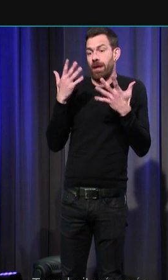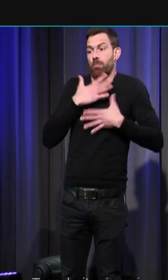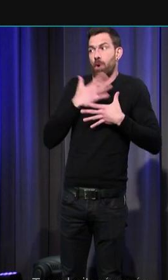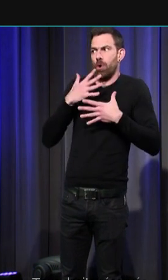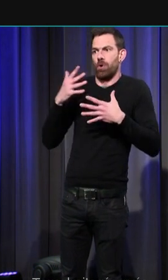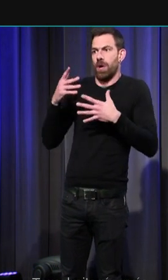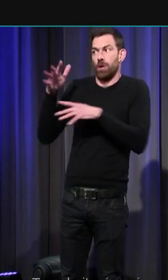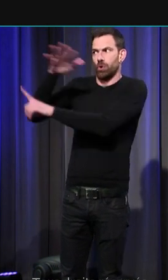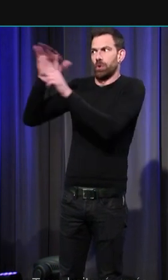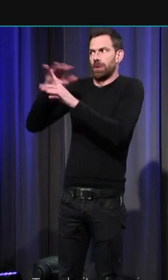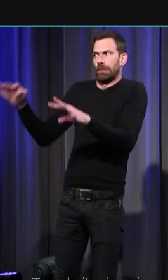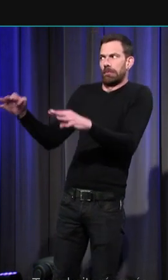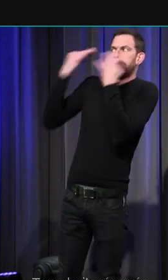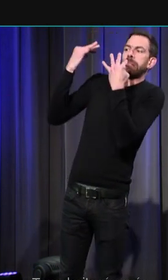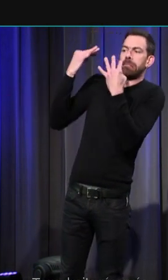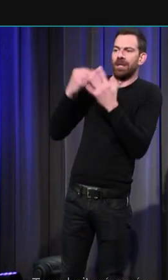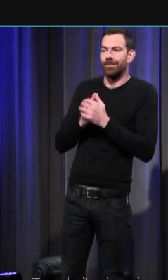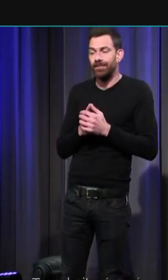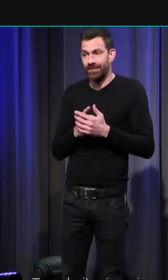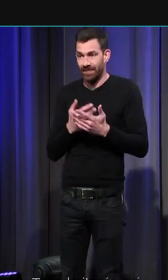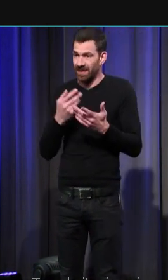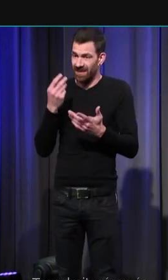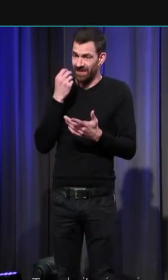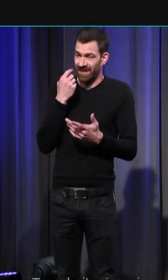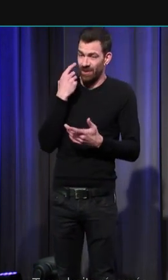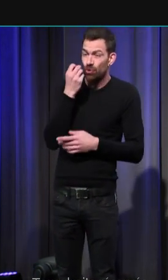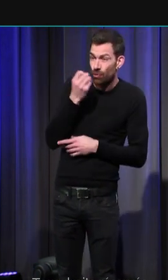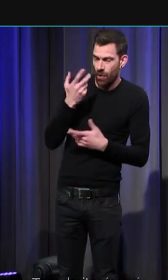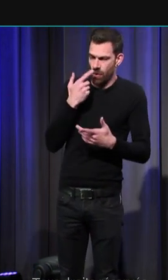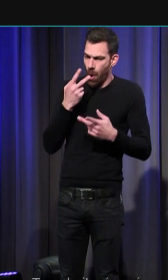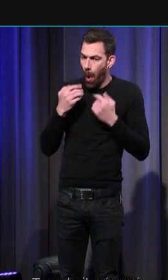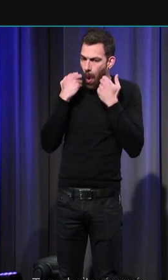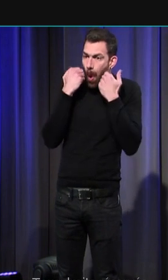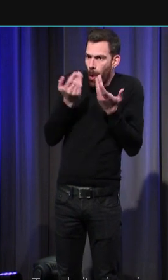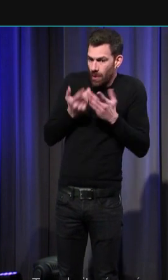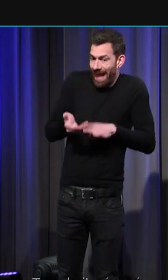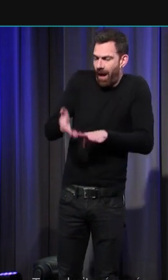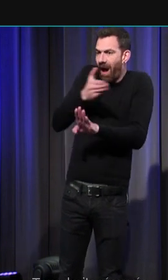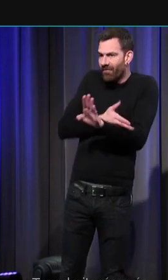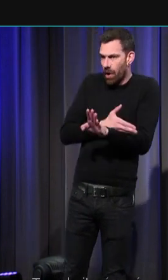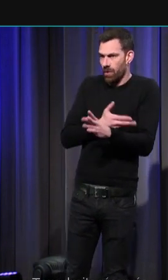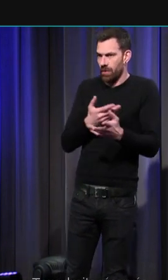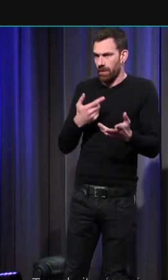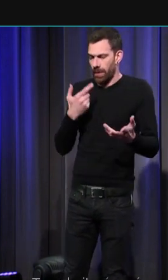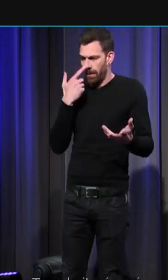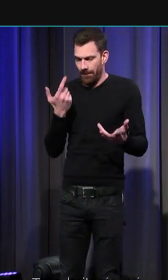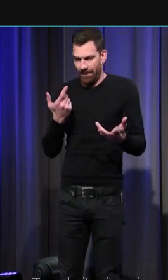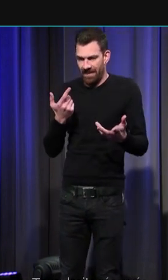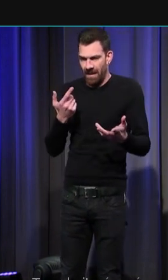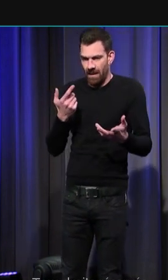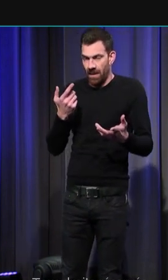être une expression du remords, mais le plus souvent, c'est une honte par anticipation. C'est le fait de se sentir honteux